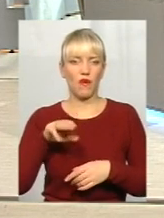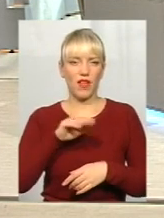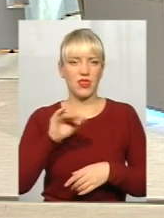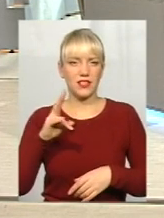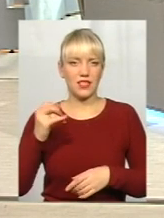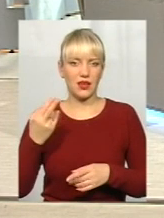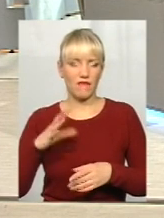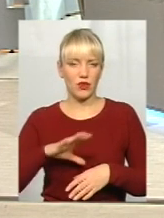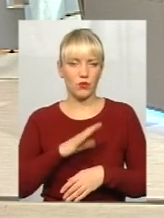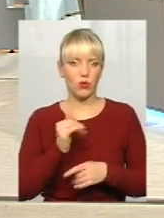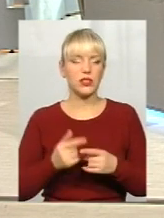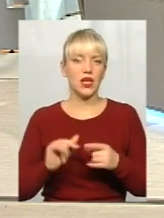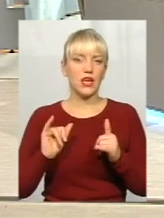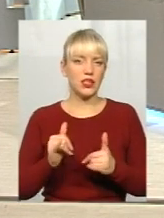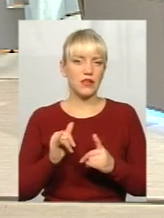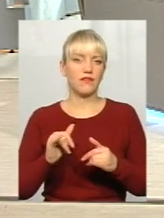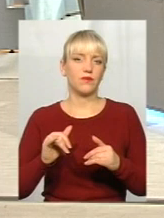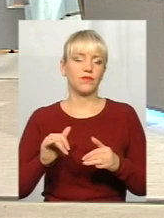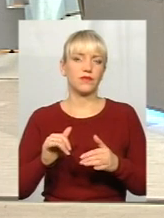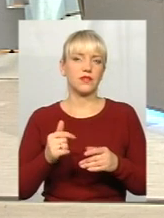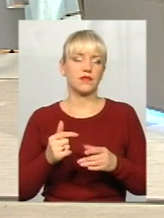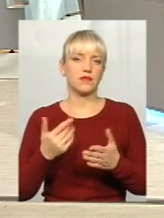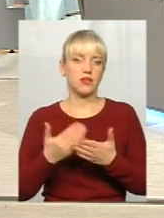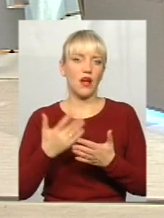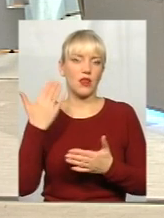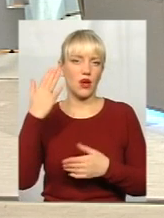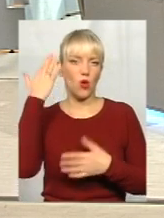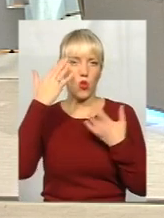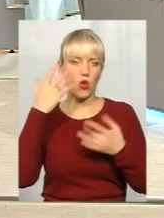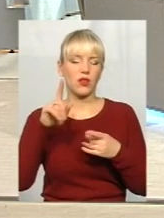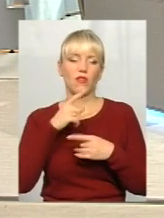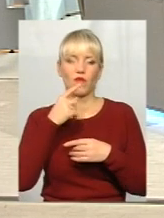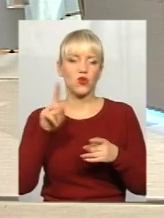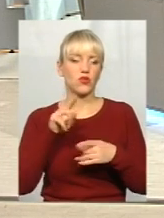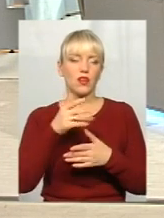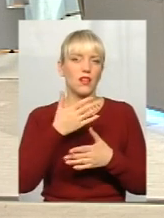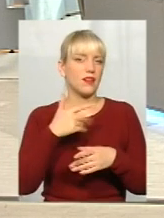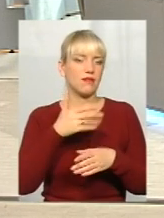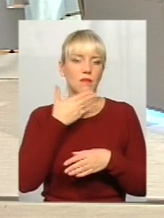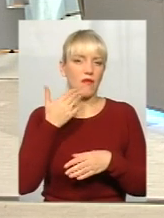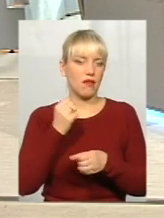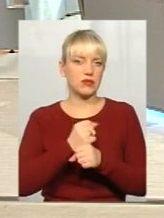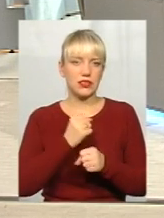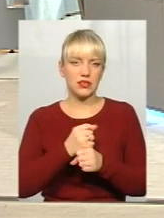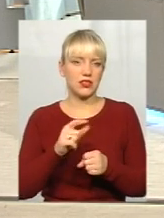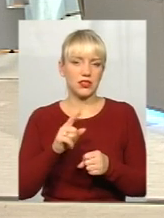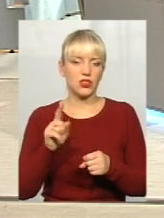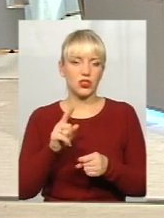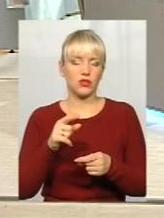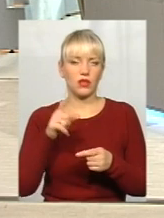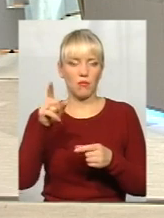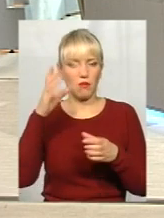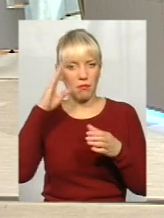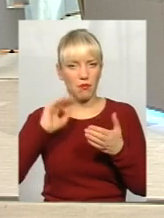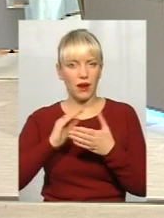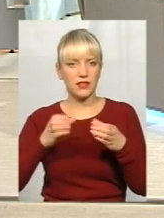тому, виходячи саме з цього такої логіки, сказали, що воно все одно не діє, там є корупційна складова, давайте ми це відмінимо. Ну, в знову ж таки